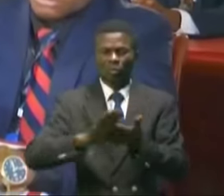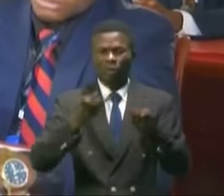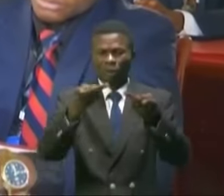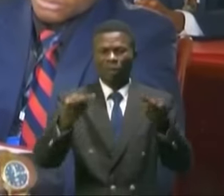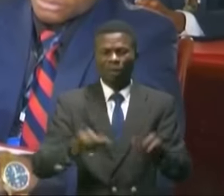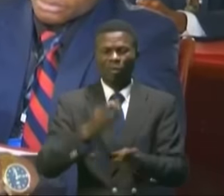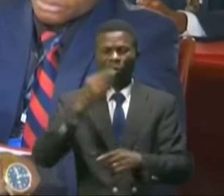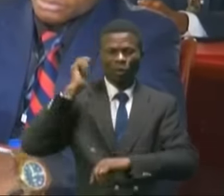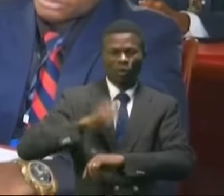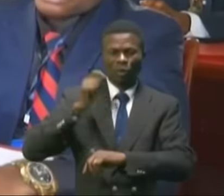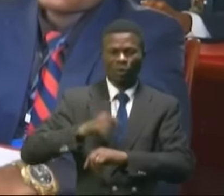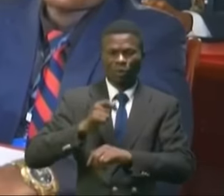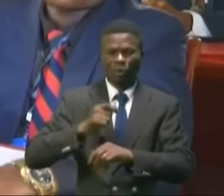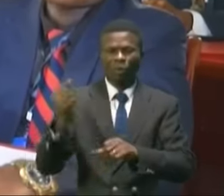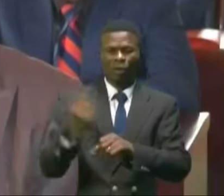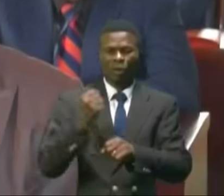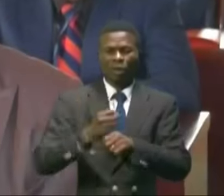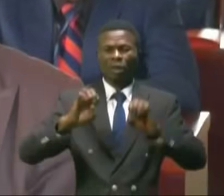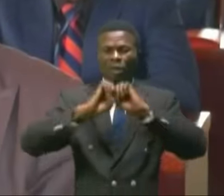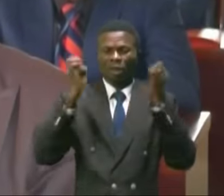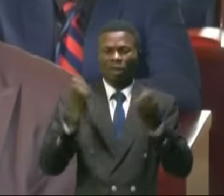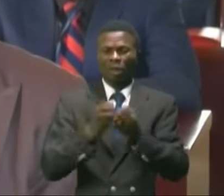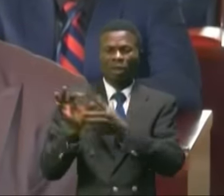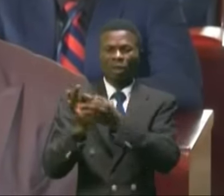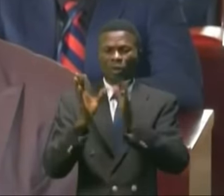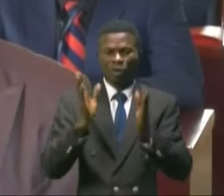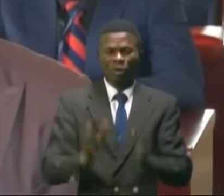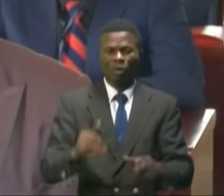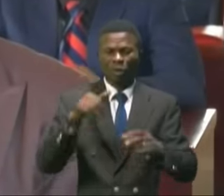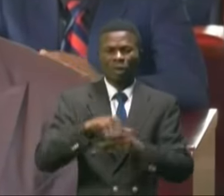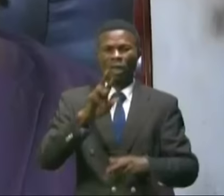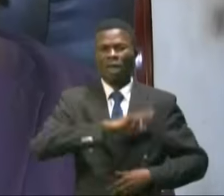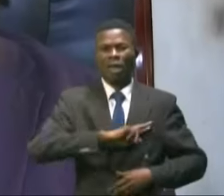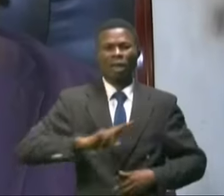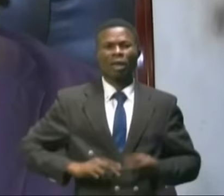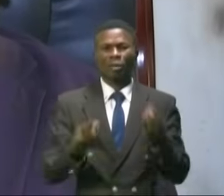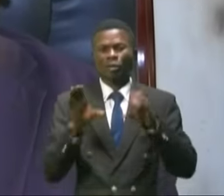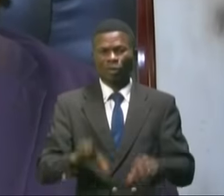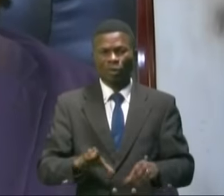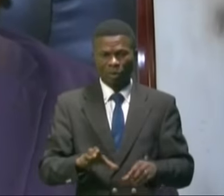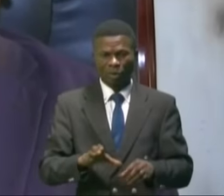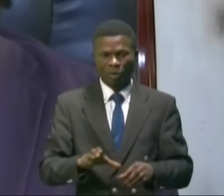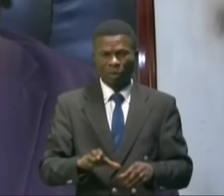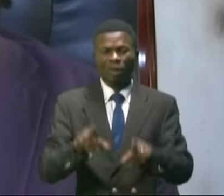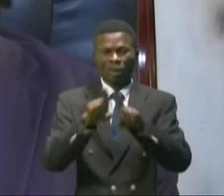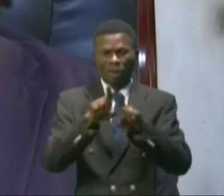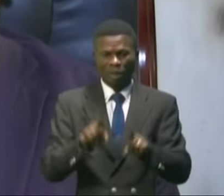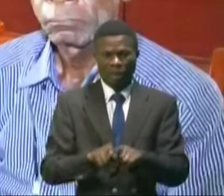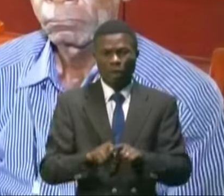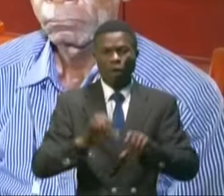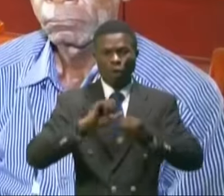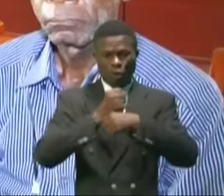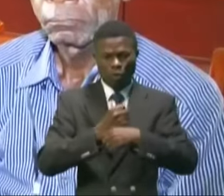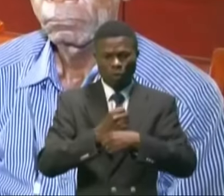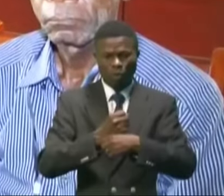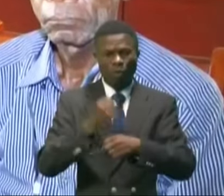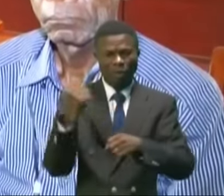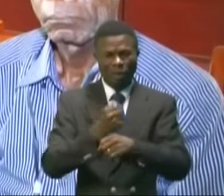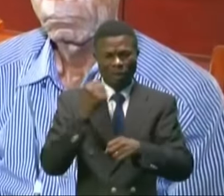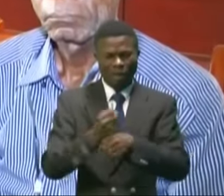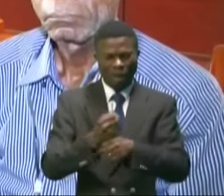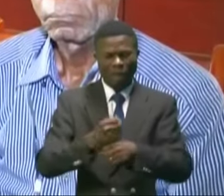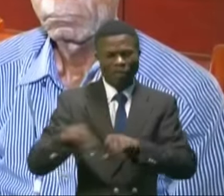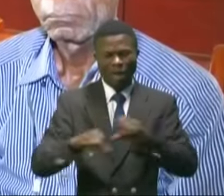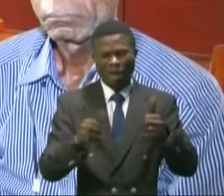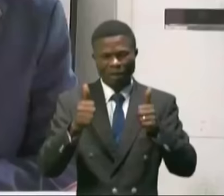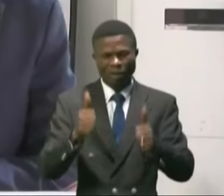juridique régissant les sociétés coopératives en RDC et permettant finalement à ces structures d'exercer leurs activités